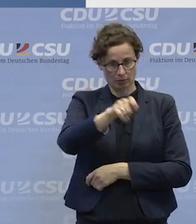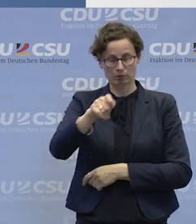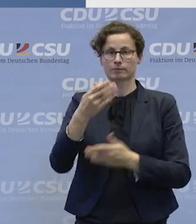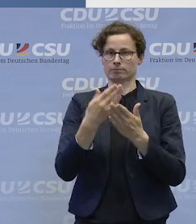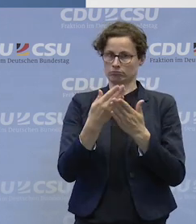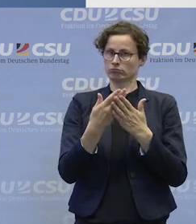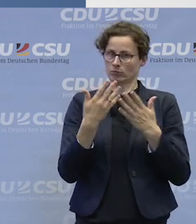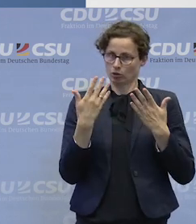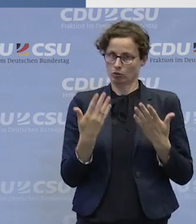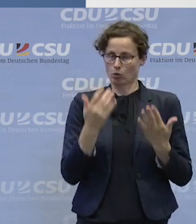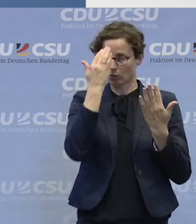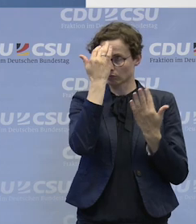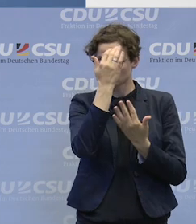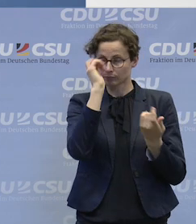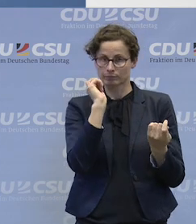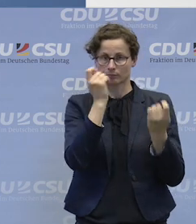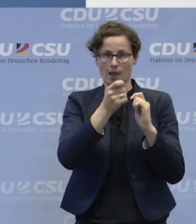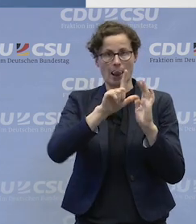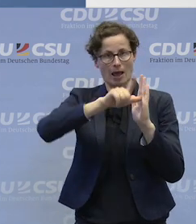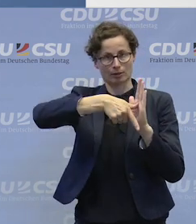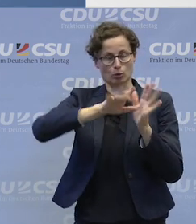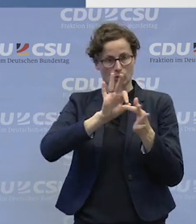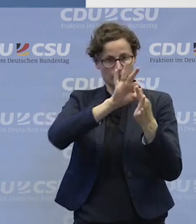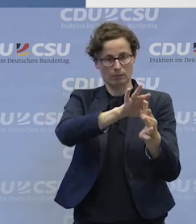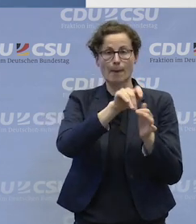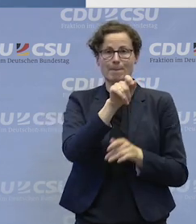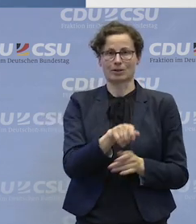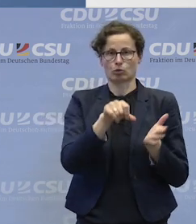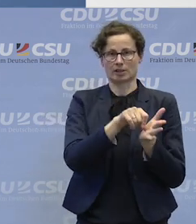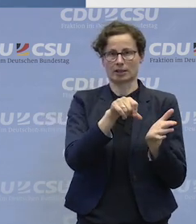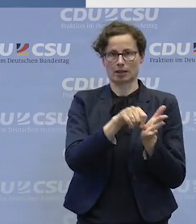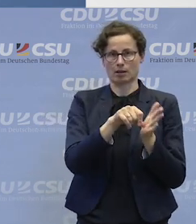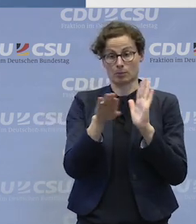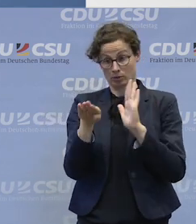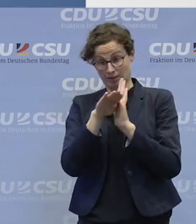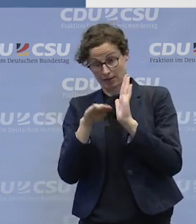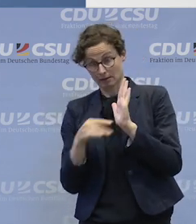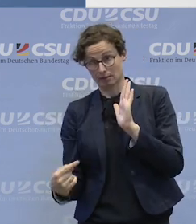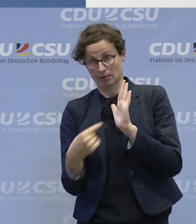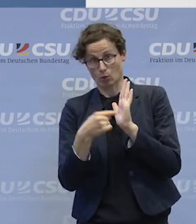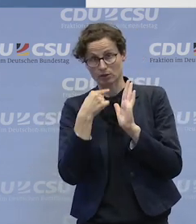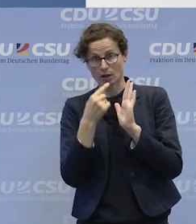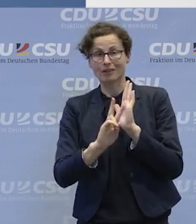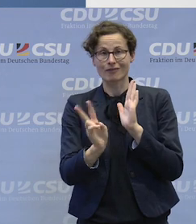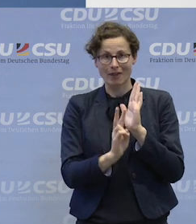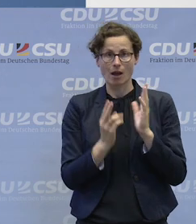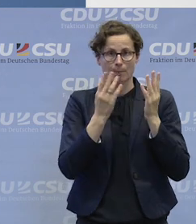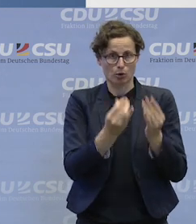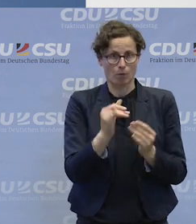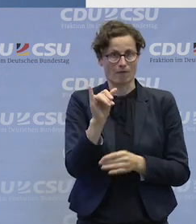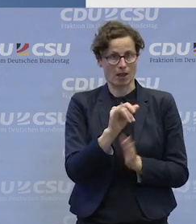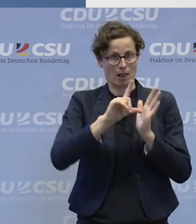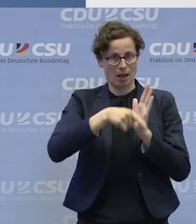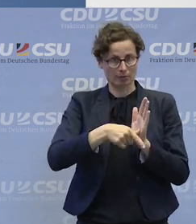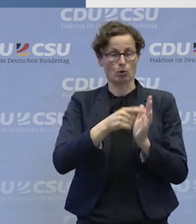dazu führt, dass wir auch mehr auf den Einzelnen im Recht, im Gesetz dann auch zugehen werden, zugehen müssen. Und das ist auch richtig so, weil